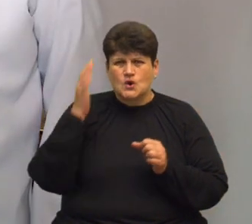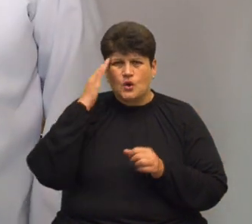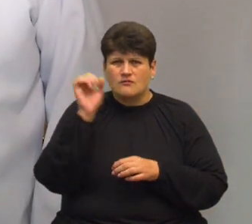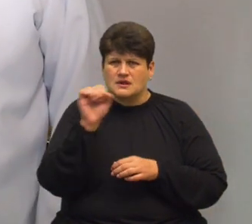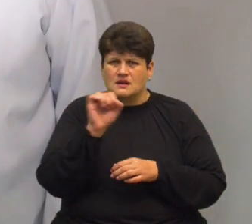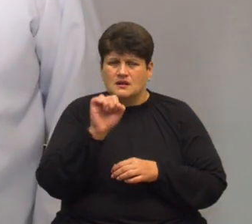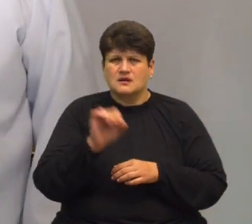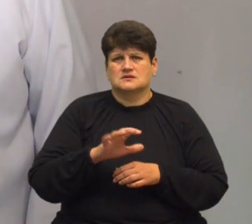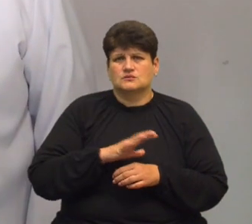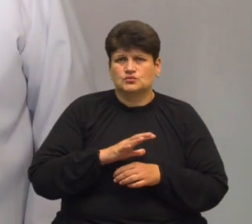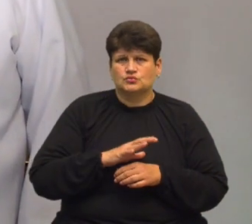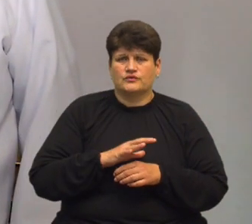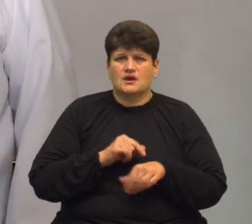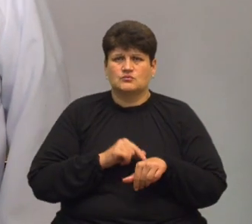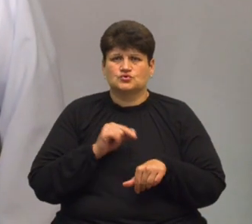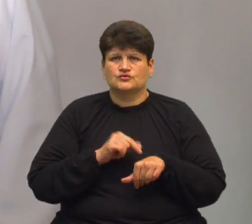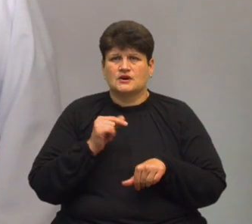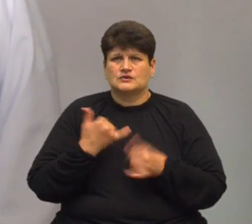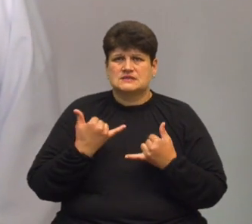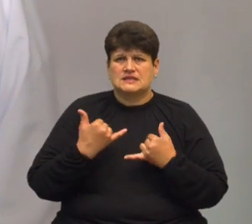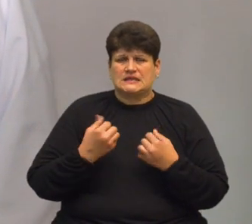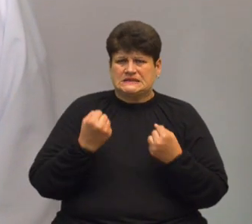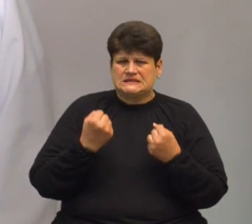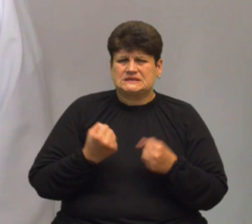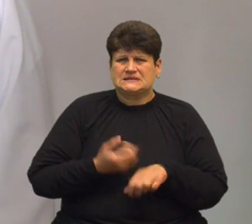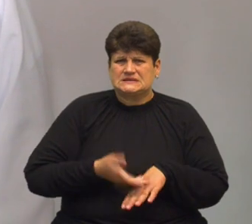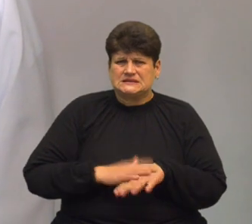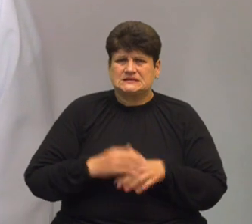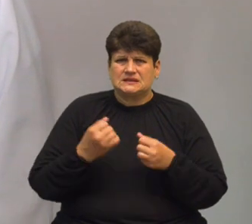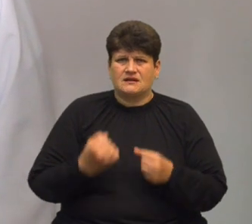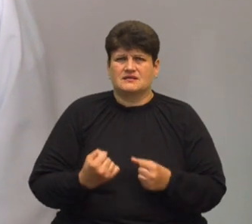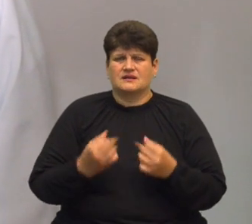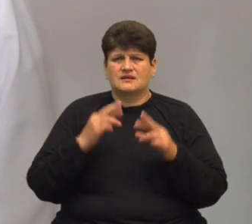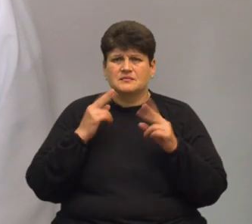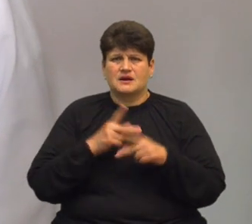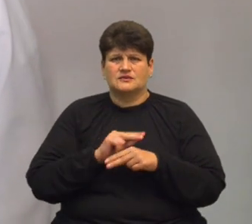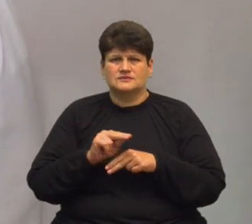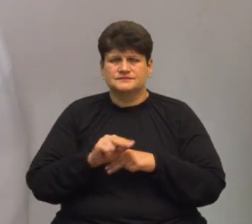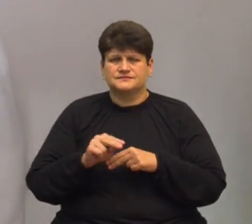почуваю зараз цей тягар, що я належно не цінив свого брата.